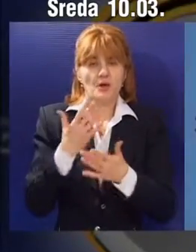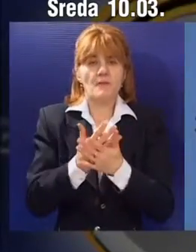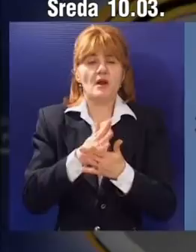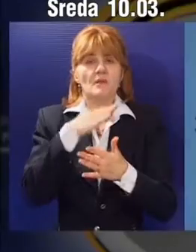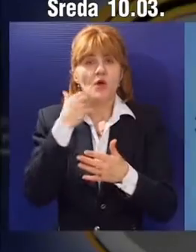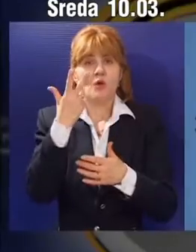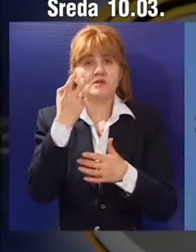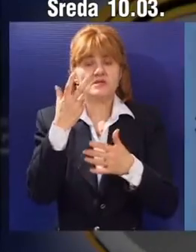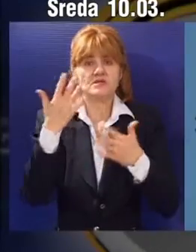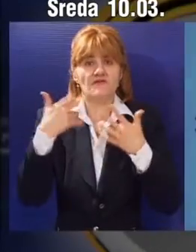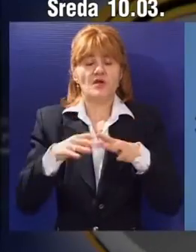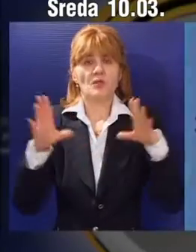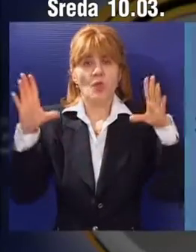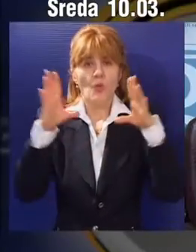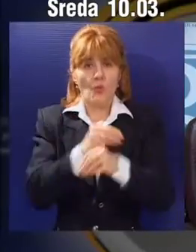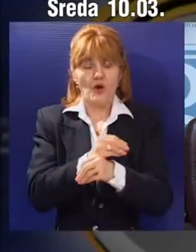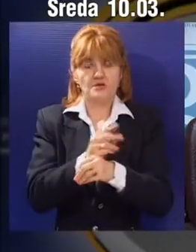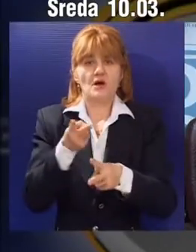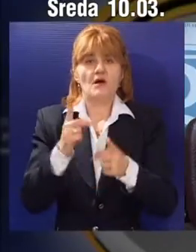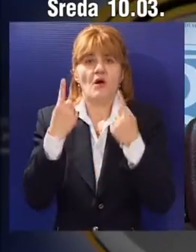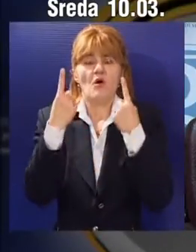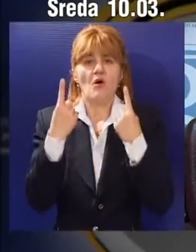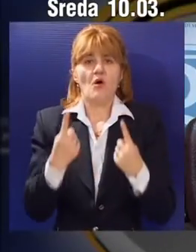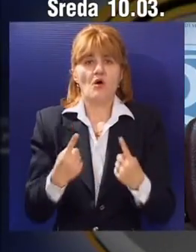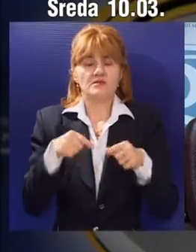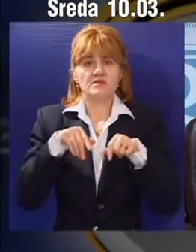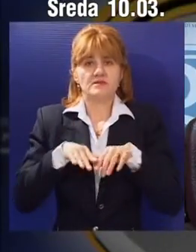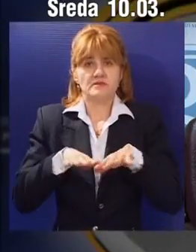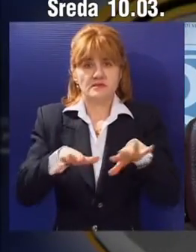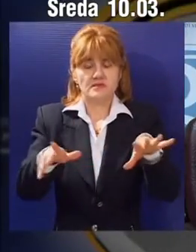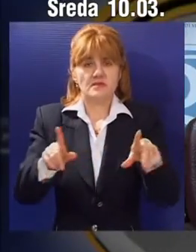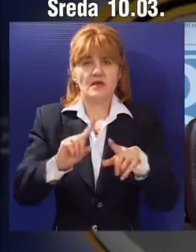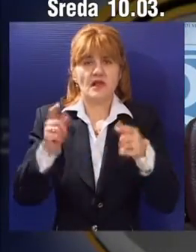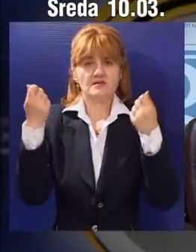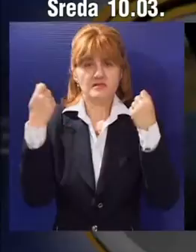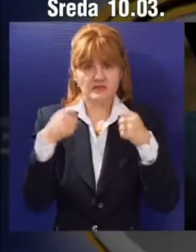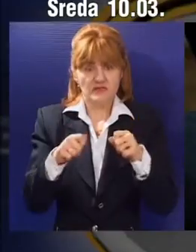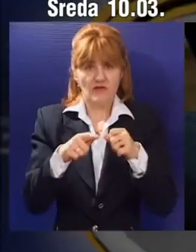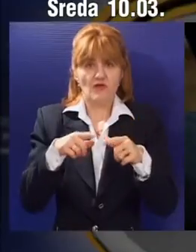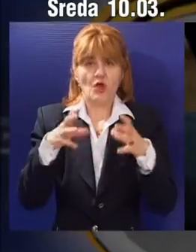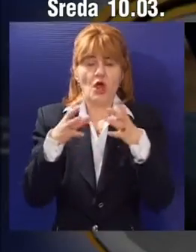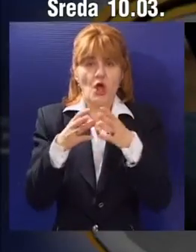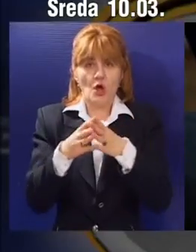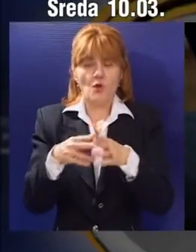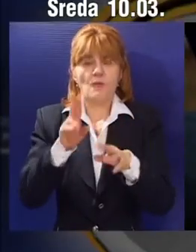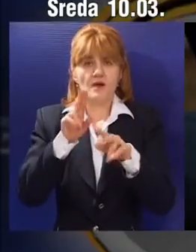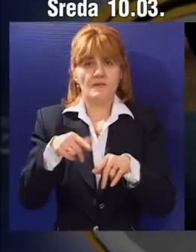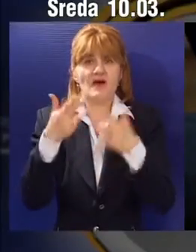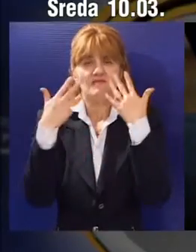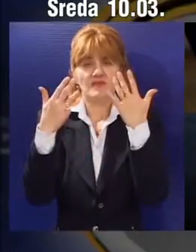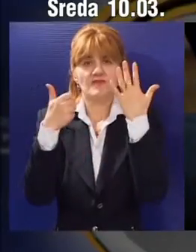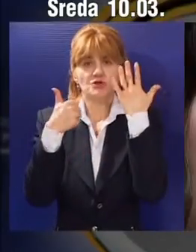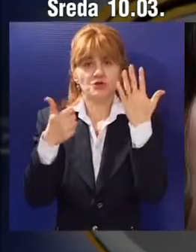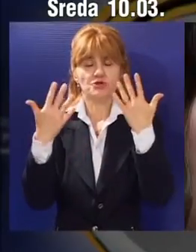vremenu ugašeno. Odgovor na pitanje kako obstati na tržištu, komora i inkubator odlučili su da pruže grupi od 96